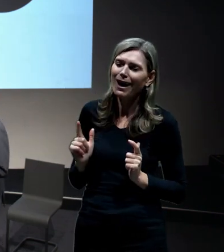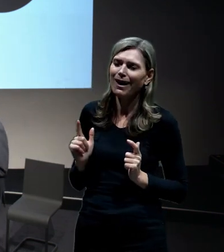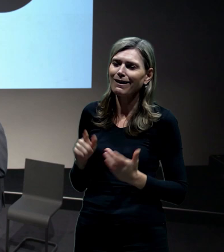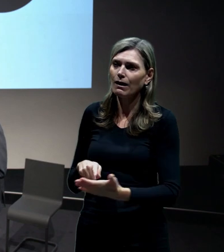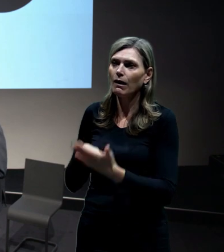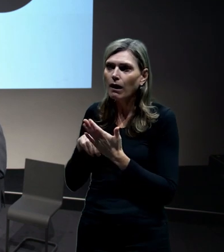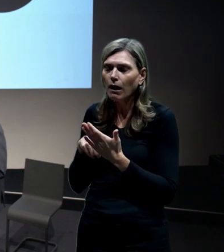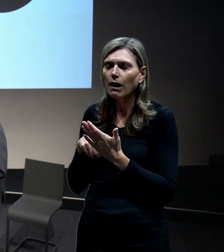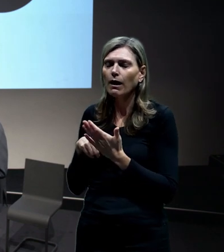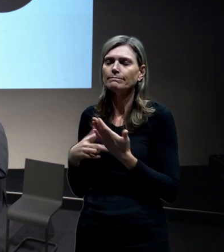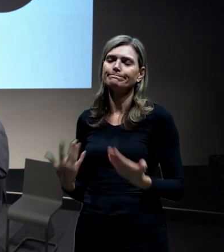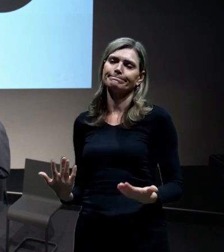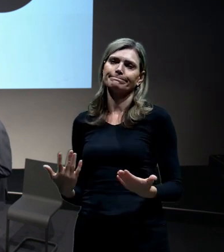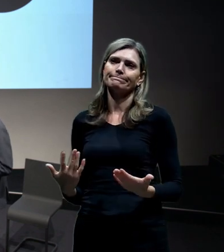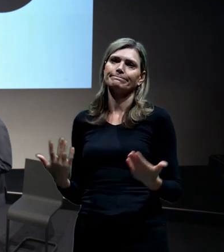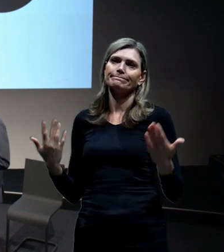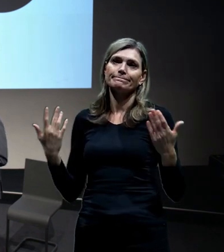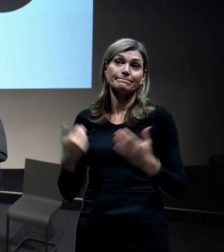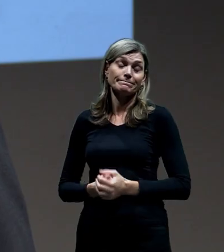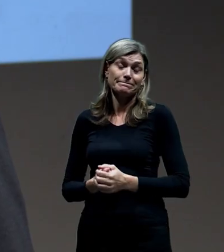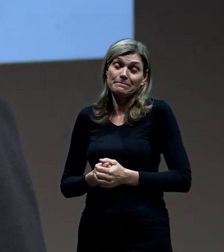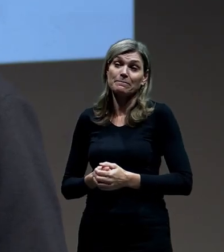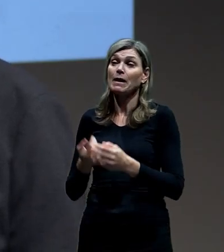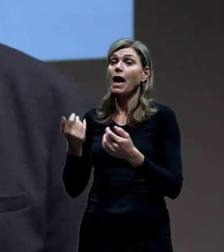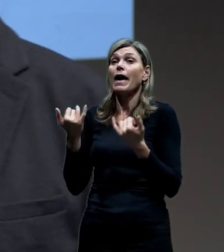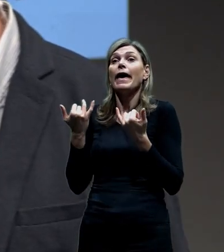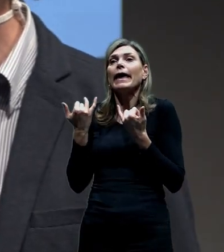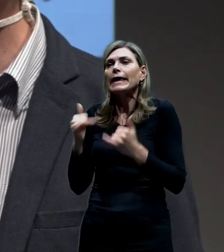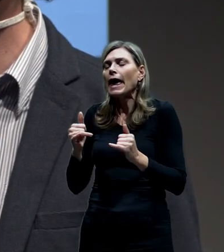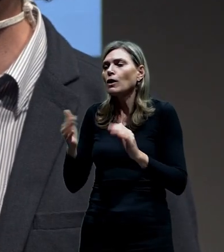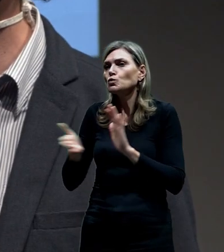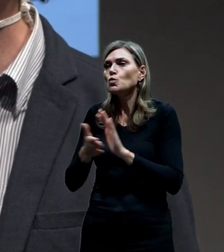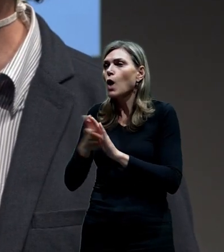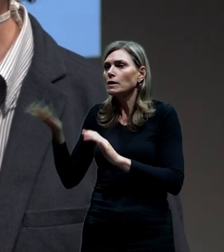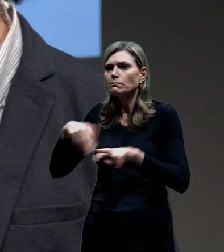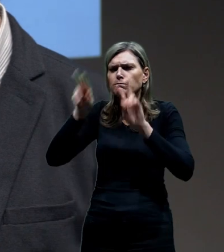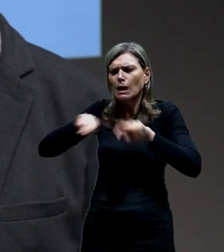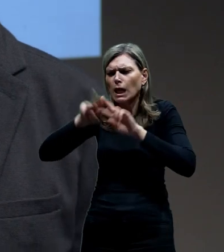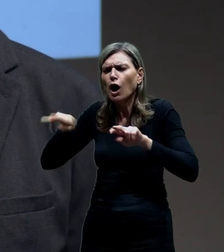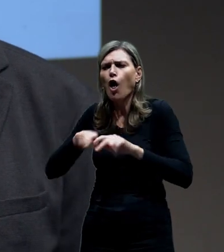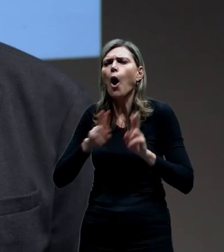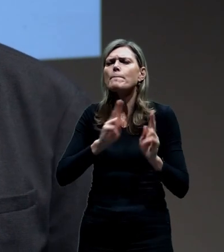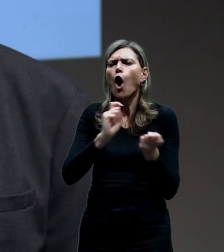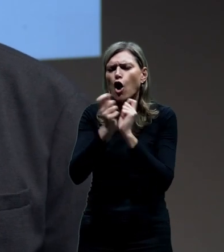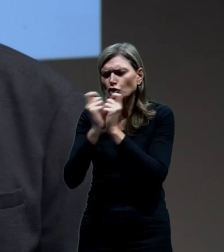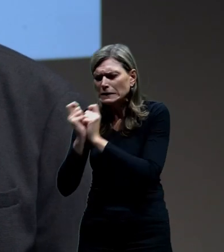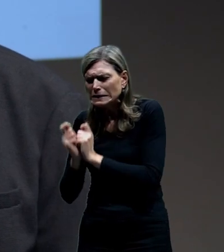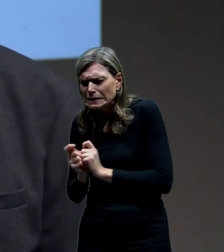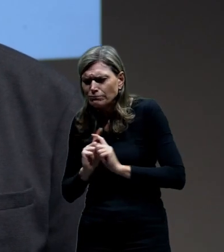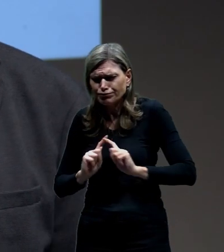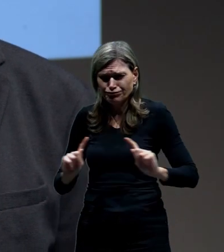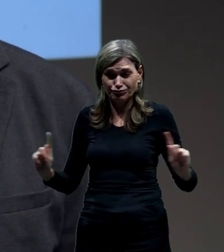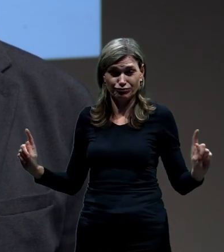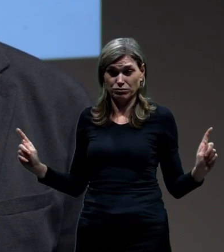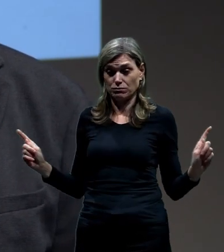Ale myslím si, že i to, že se proskoumaly všechny varianty, které se zmiňují, ať už